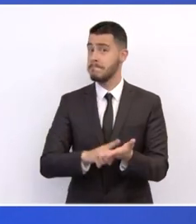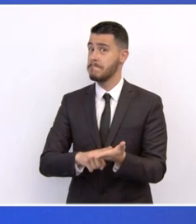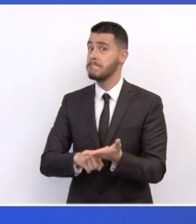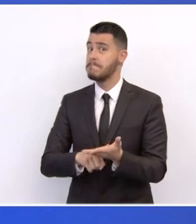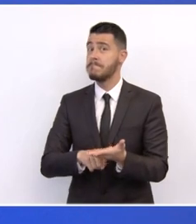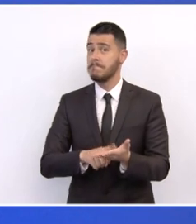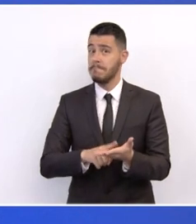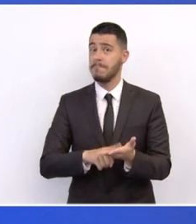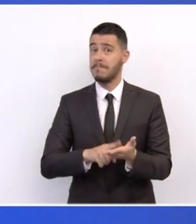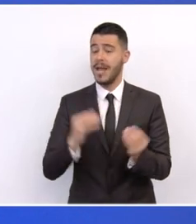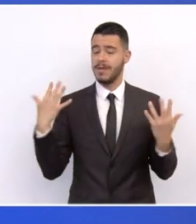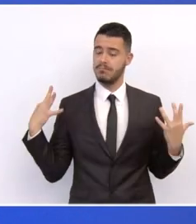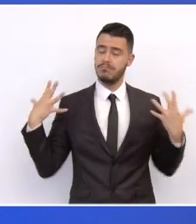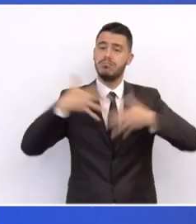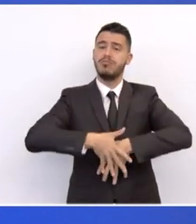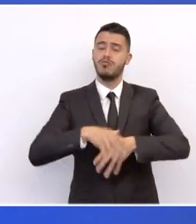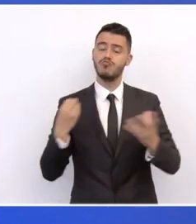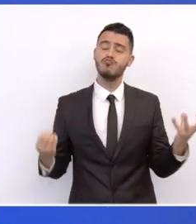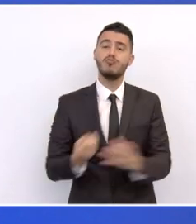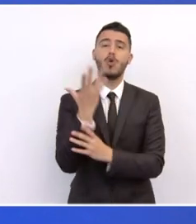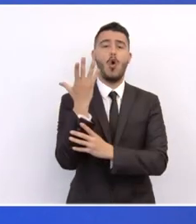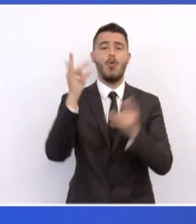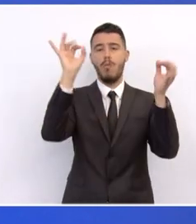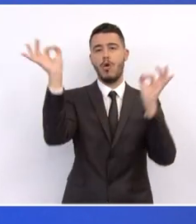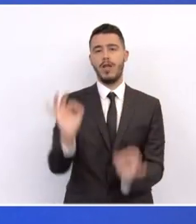οικονομικό μοντέλο. Ο λόγος του τον κύριο Σκάλκο.